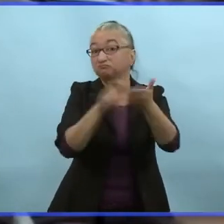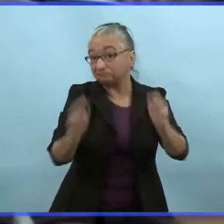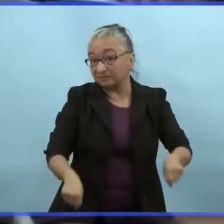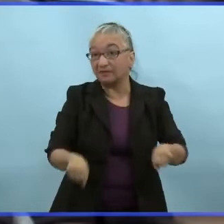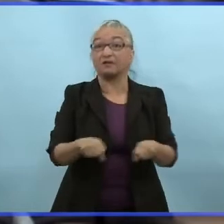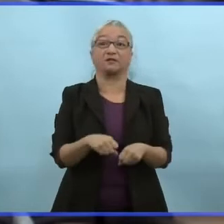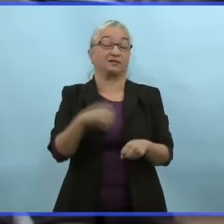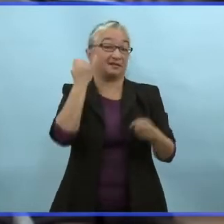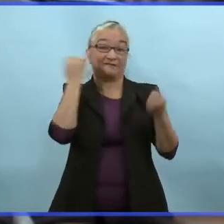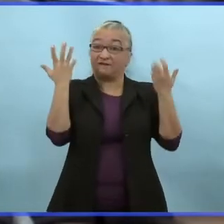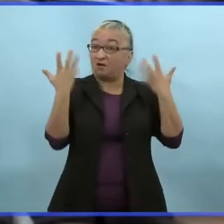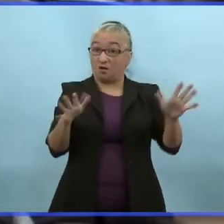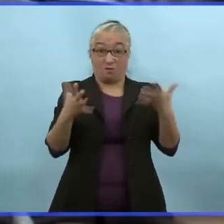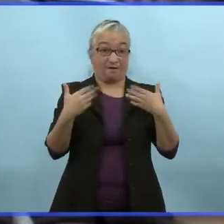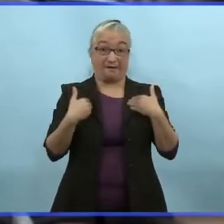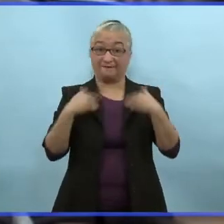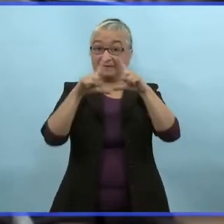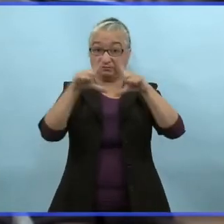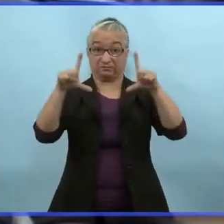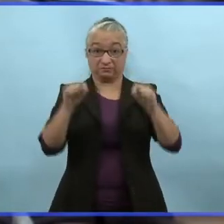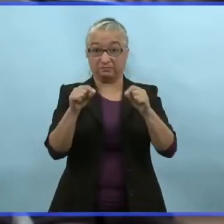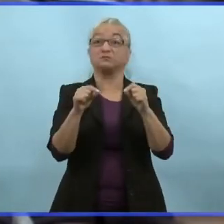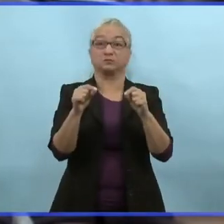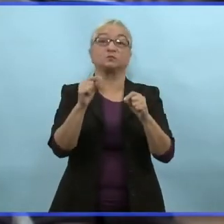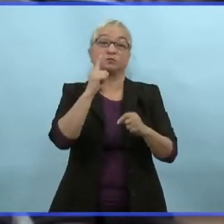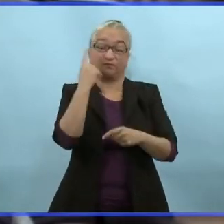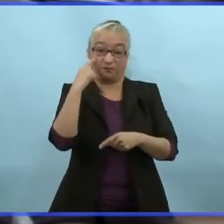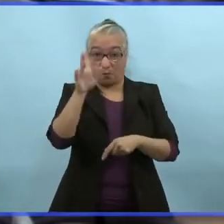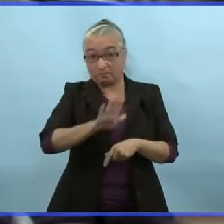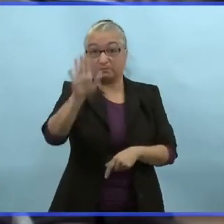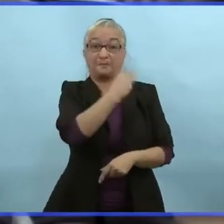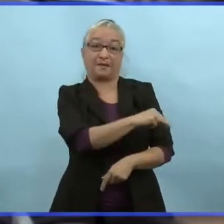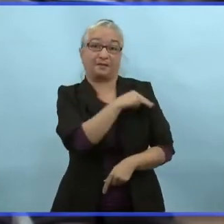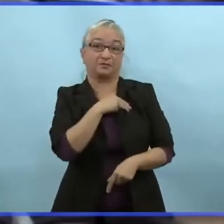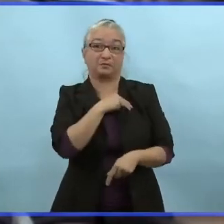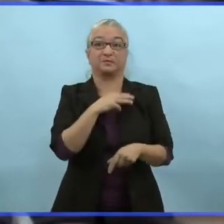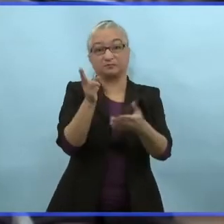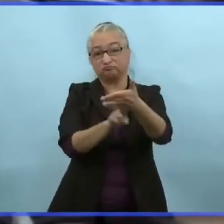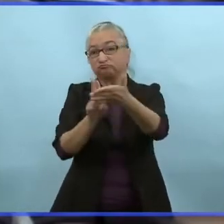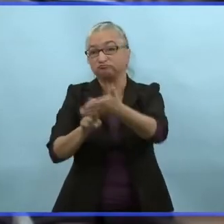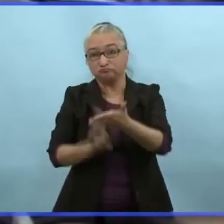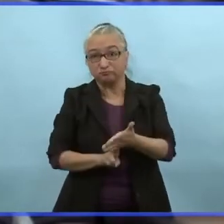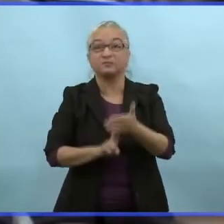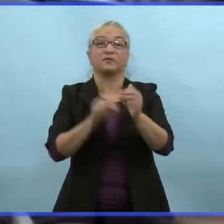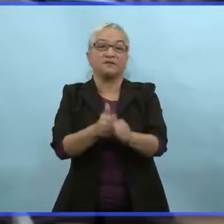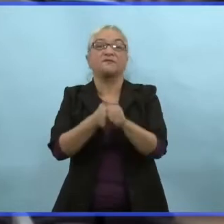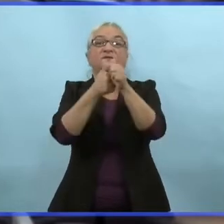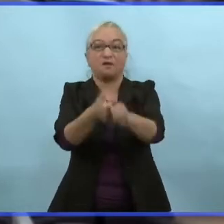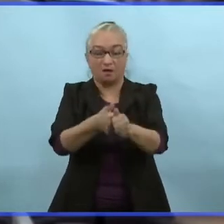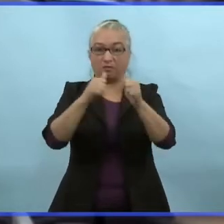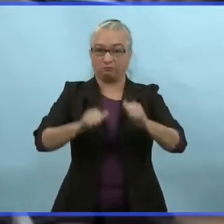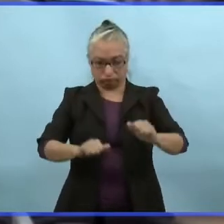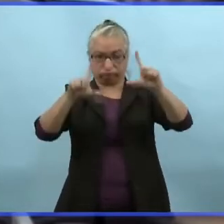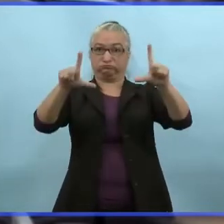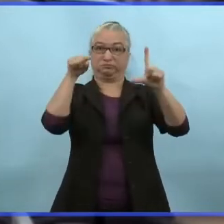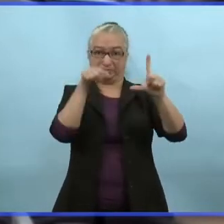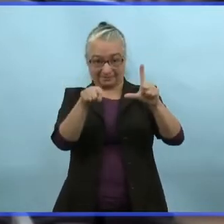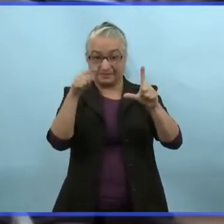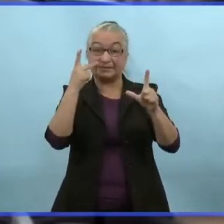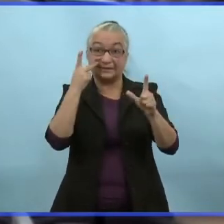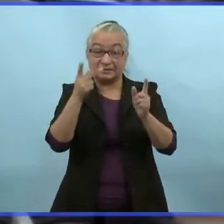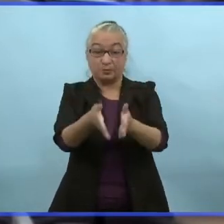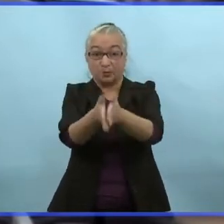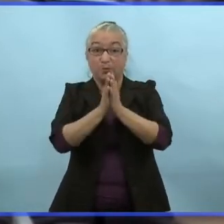votre carte d'immunisation du Manitoba, allez dans votre compte en ligne et suivez les instructions pour